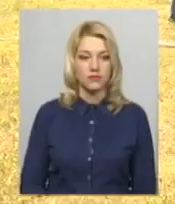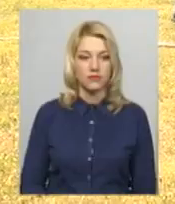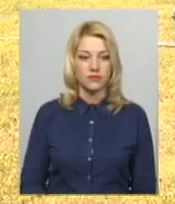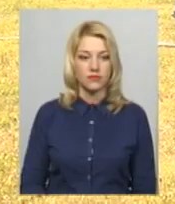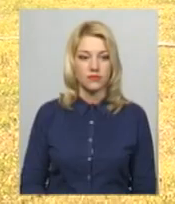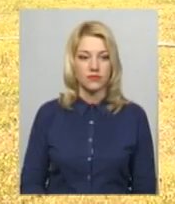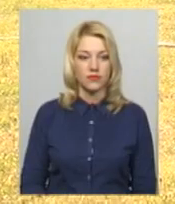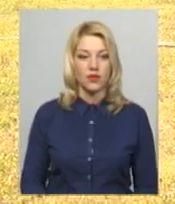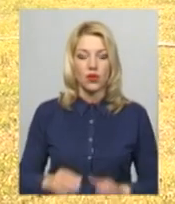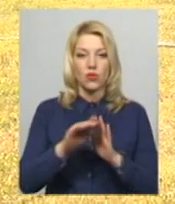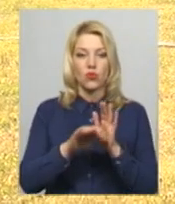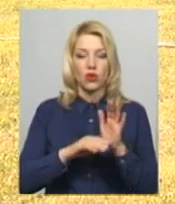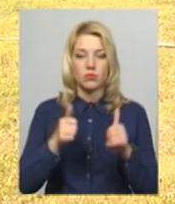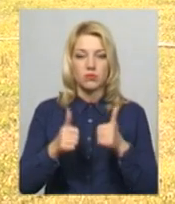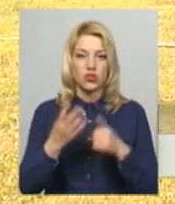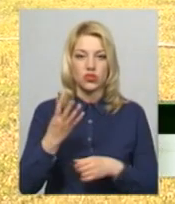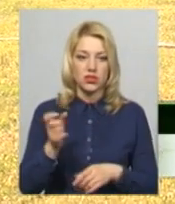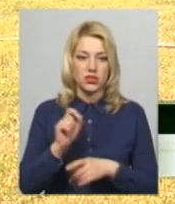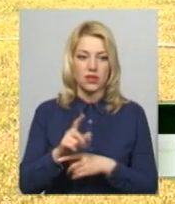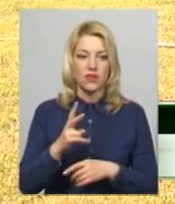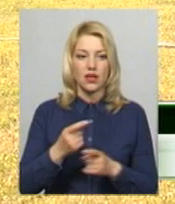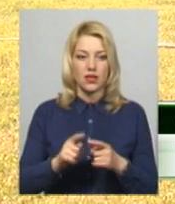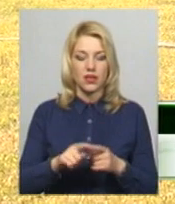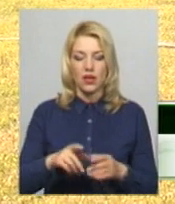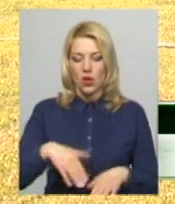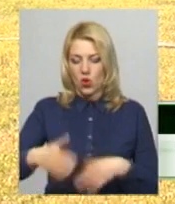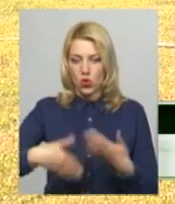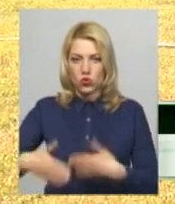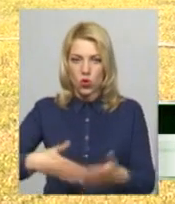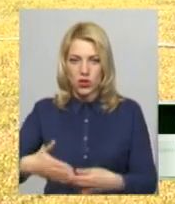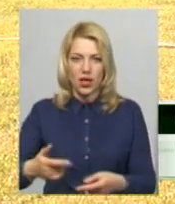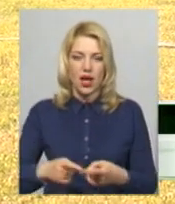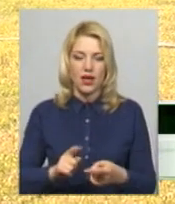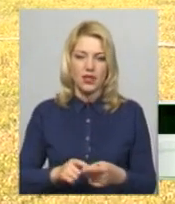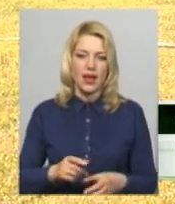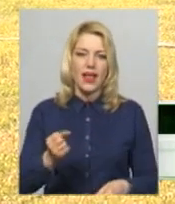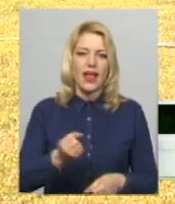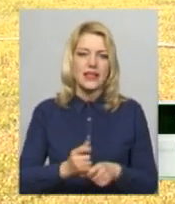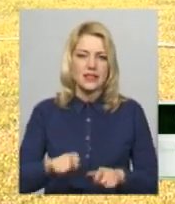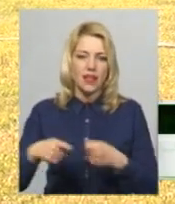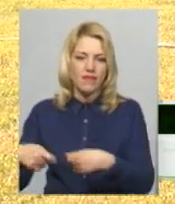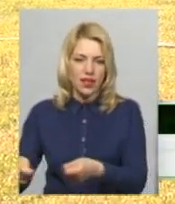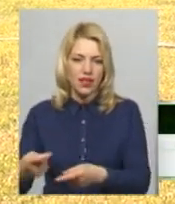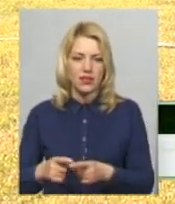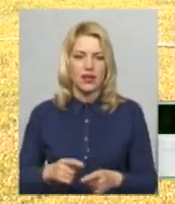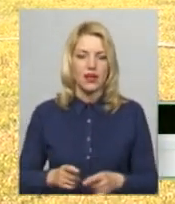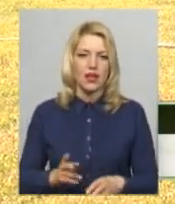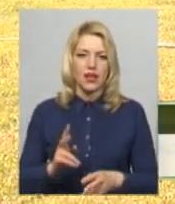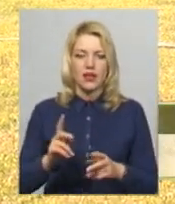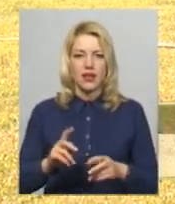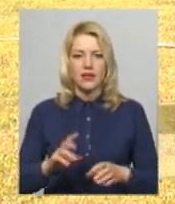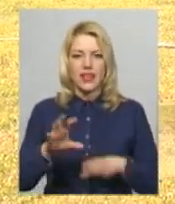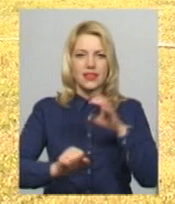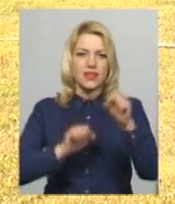В програмі змагань чотири завдання. Боєве розгортання чотирьох видів, пожежна естафета чотири по сто, підйом штурмової драбини на